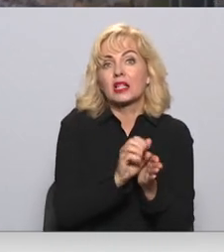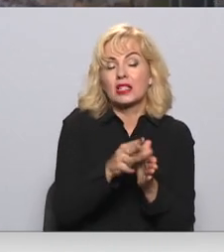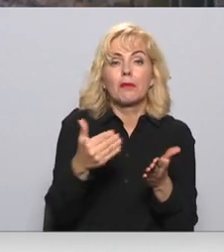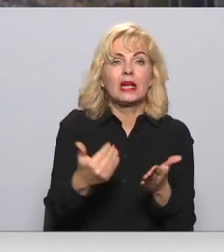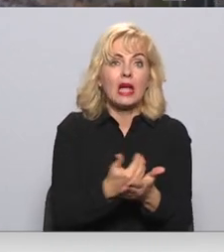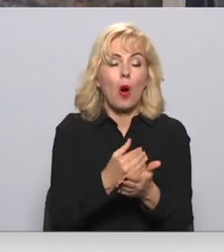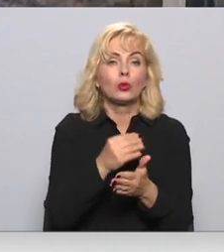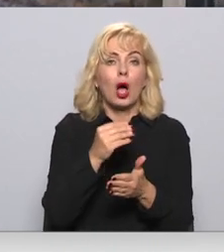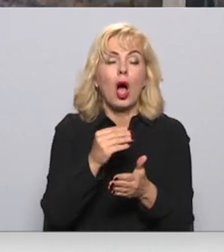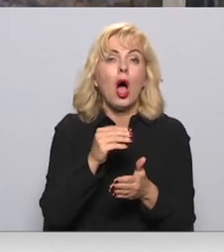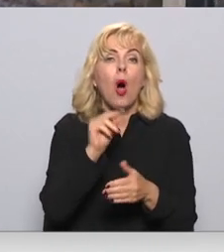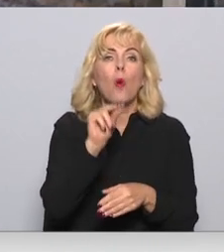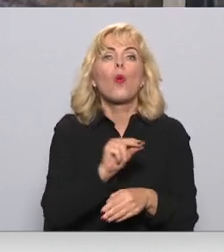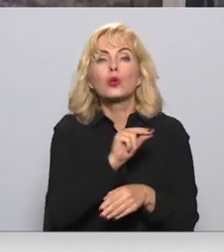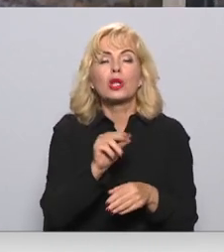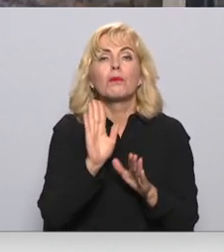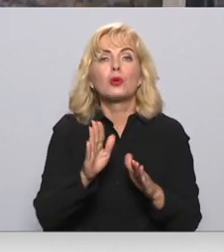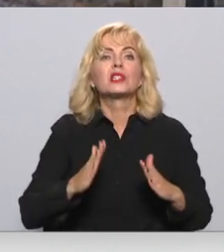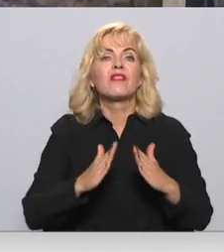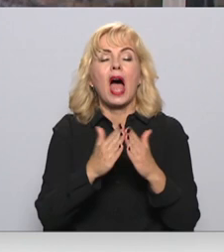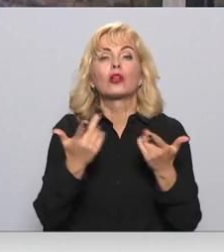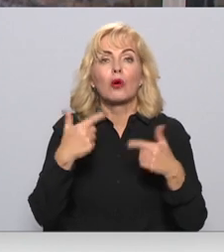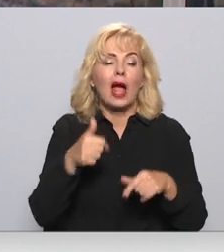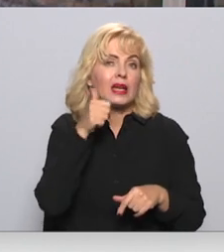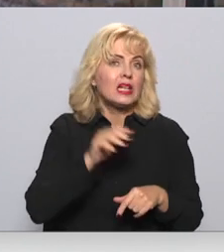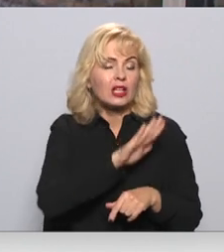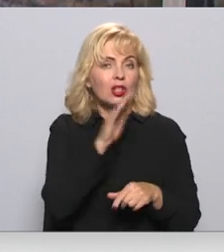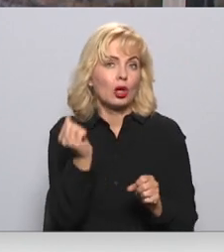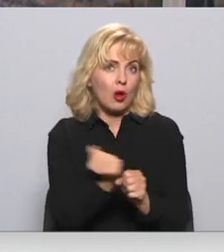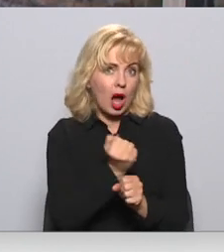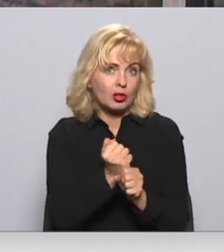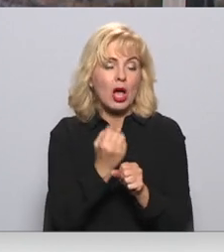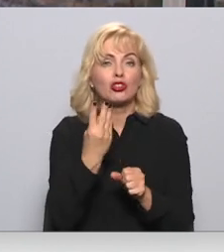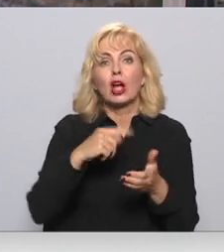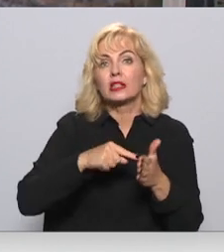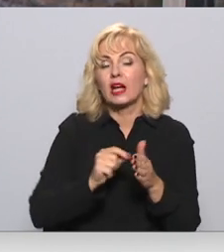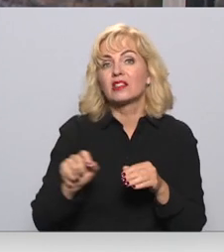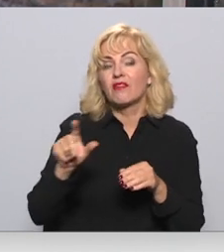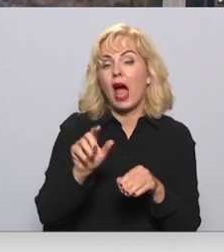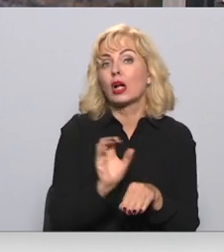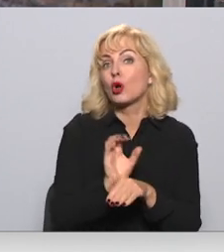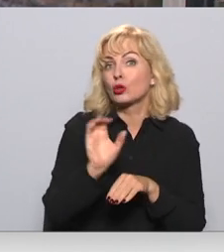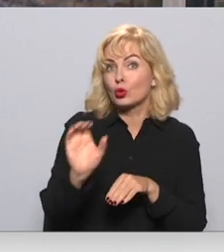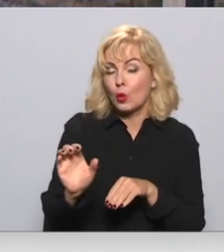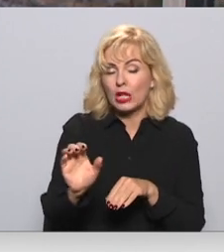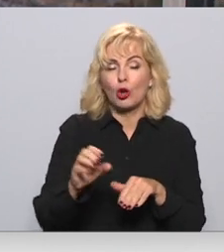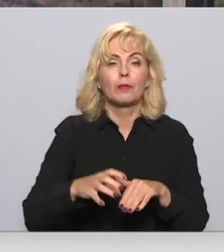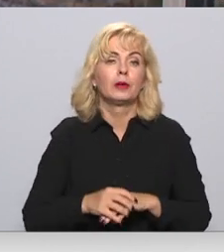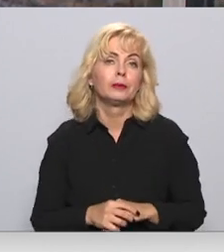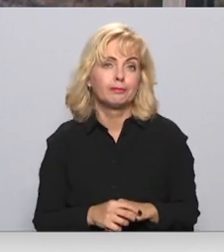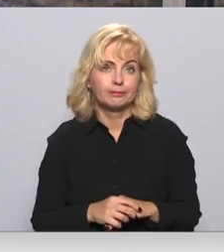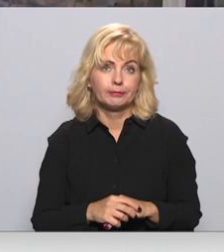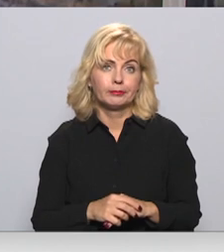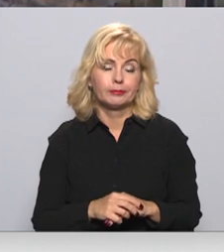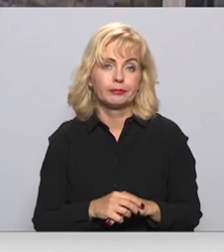ugunskristības būs tieši svētku laikā, kad ik dienu būs jāapstrādā vismaz četras reizes vairāk sūtījumu. Plašāk stāsta kolēģis